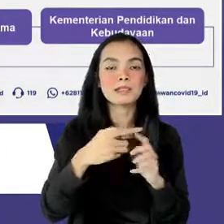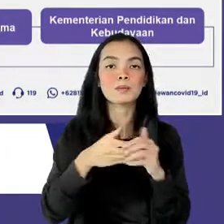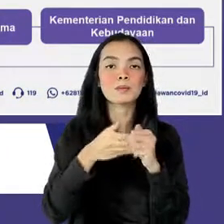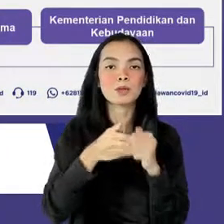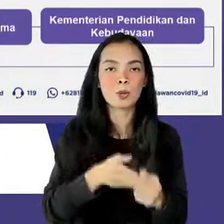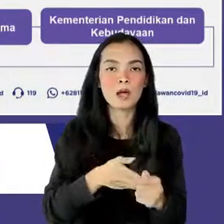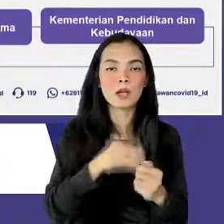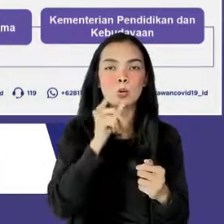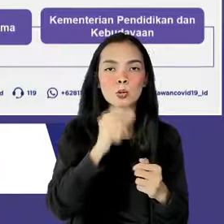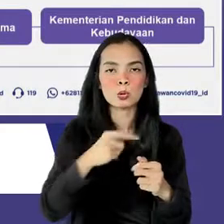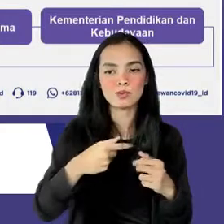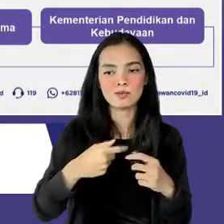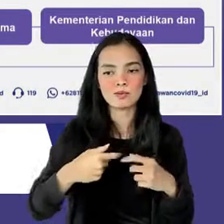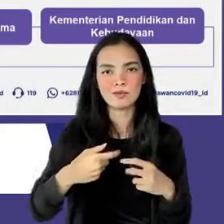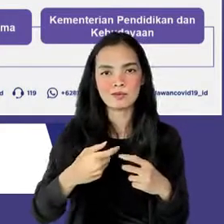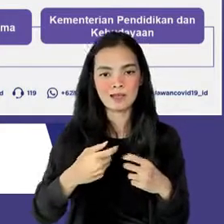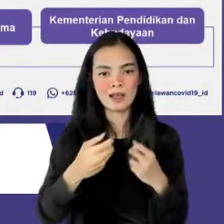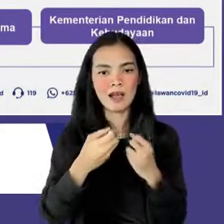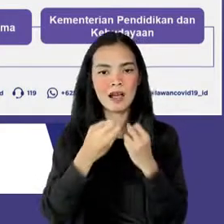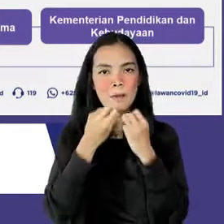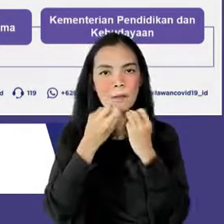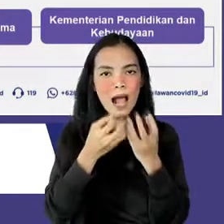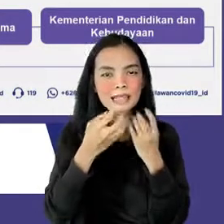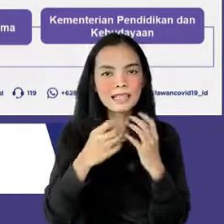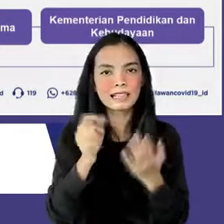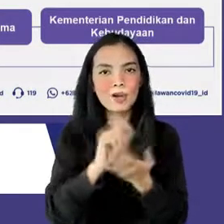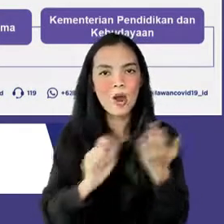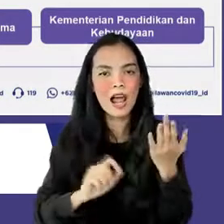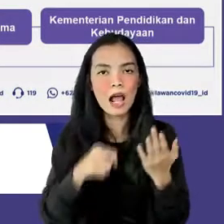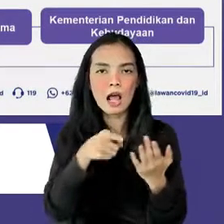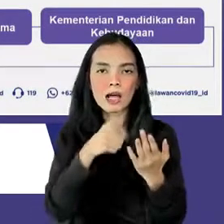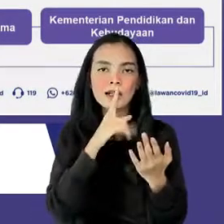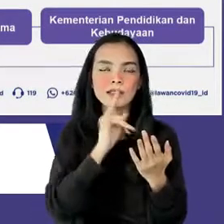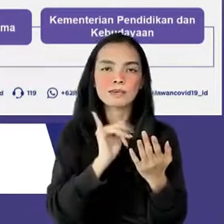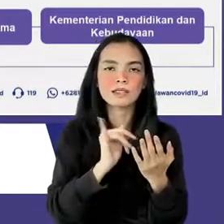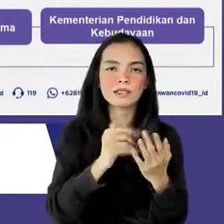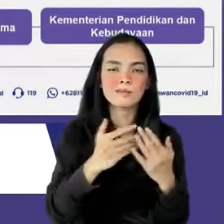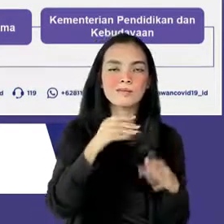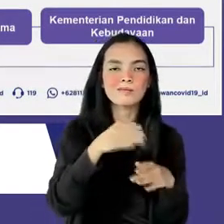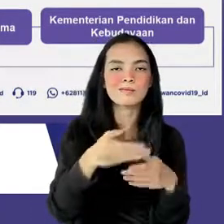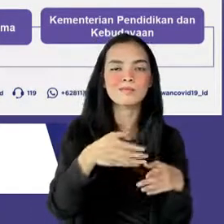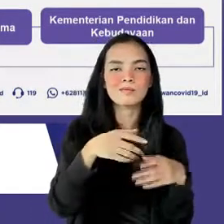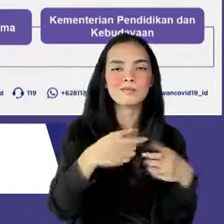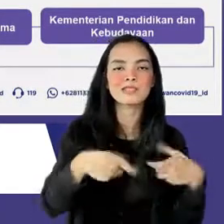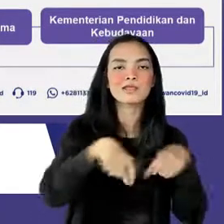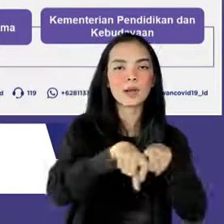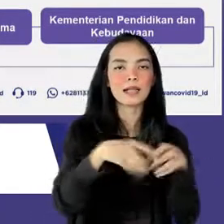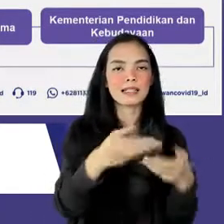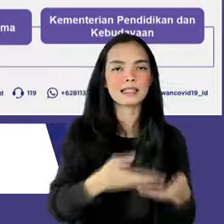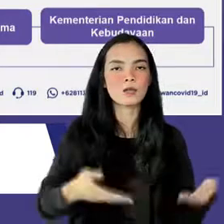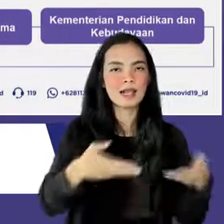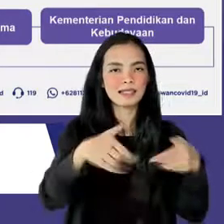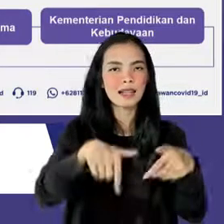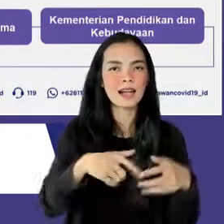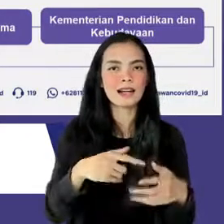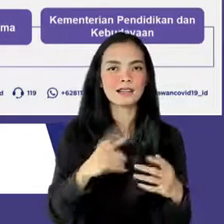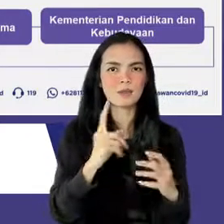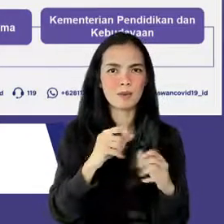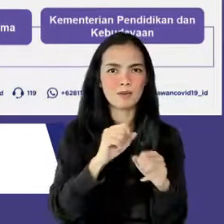kegiatan belajar-mengajar dibuat dan disesuaikan sebaik mungkin dengan kondisi COVID-19 yang dinamis.